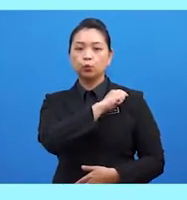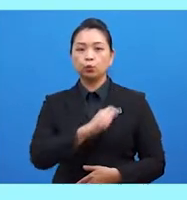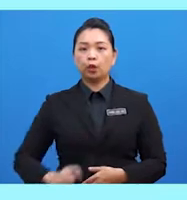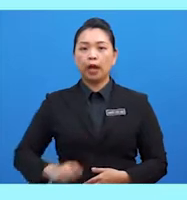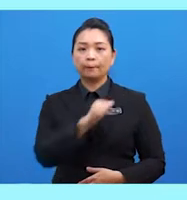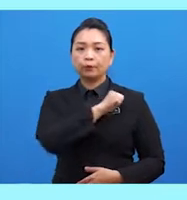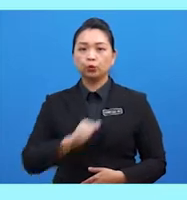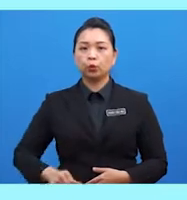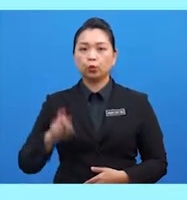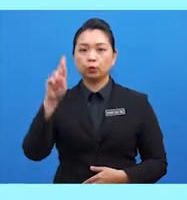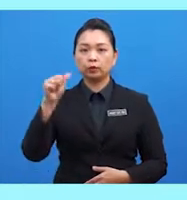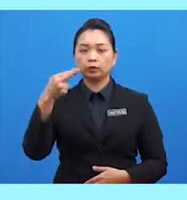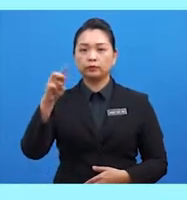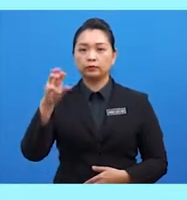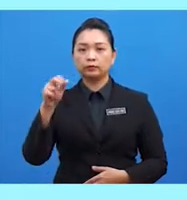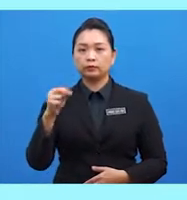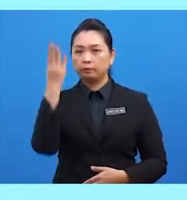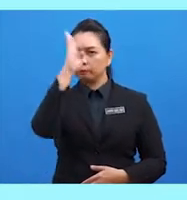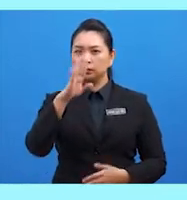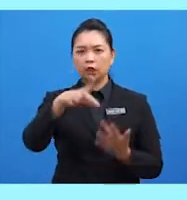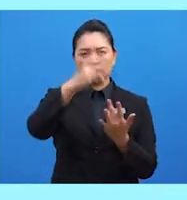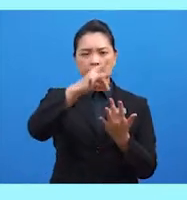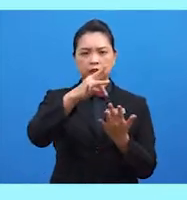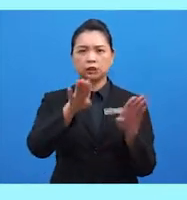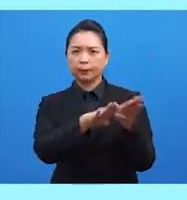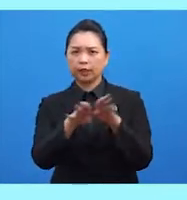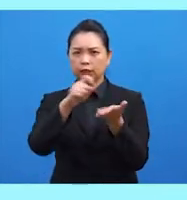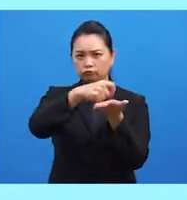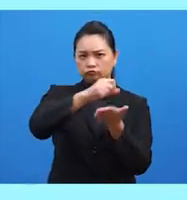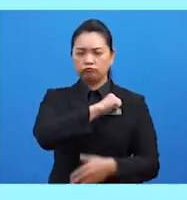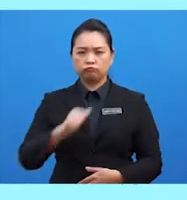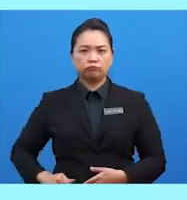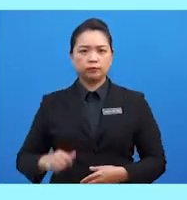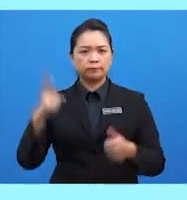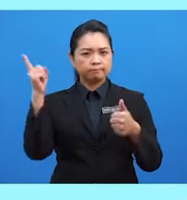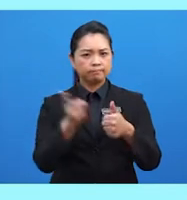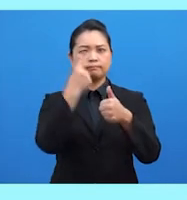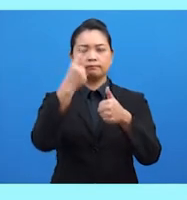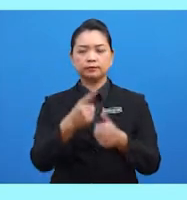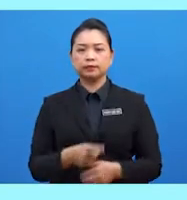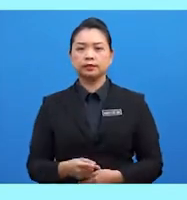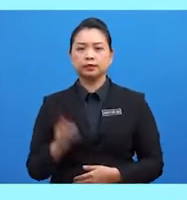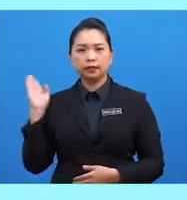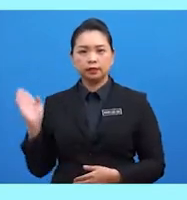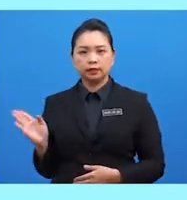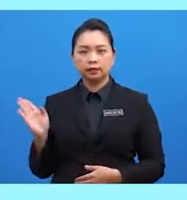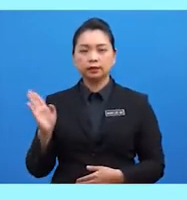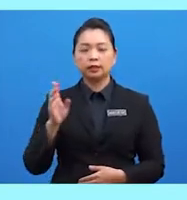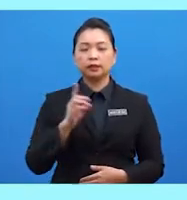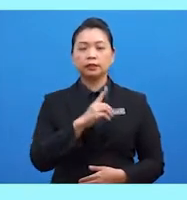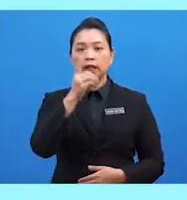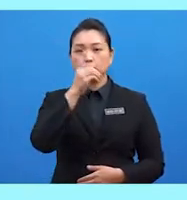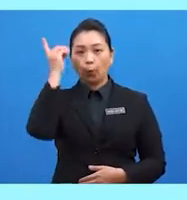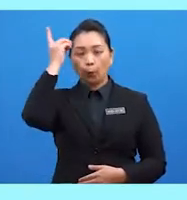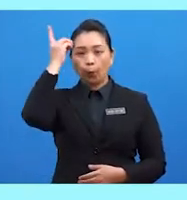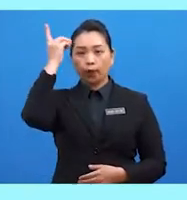pernah dilantik sebagai setiausaha agung yang pertama. Datuk Seri Abdullah bin Ahmad Badawi